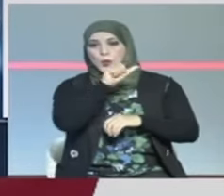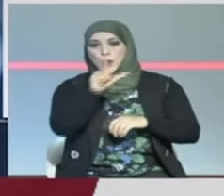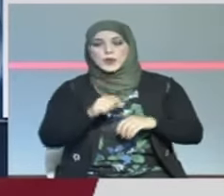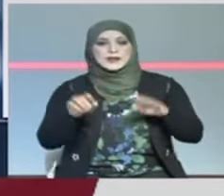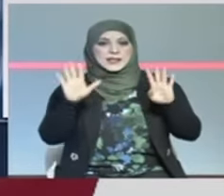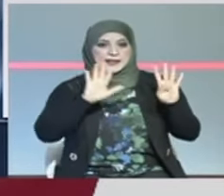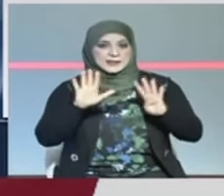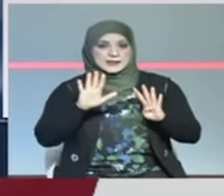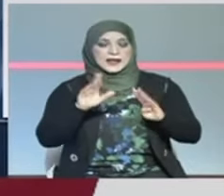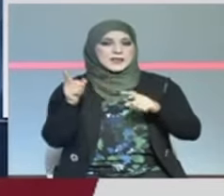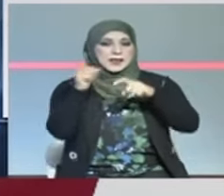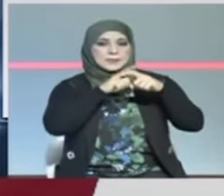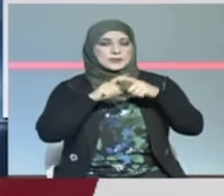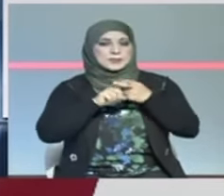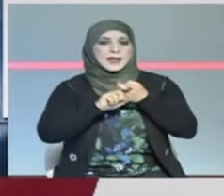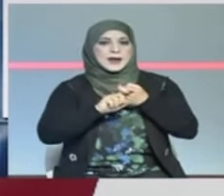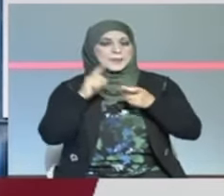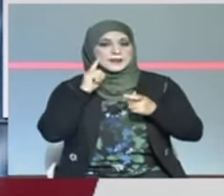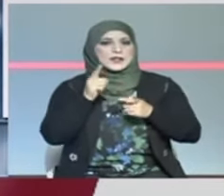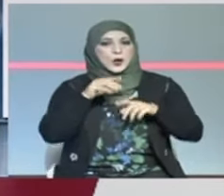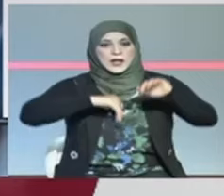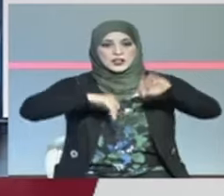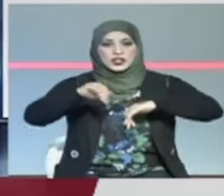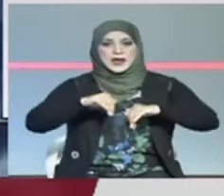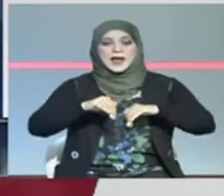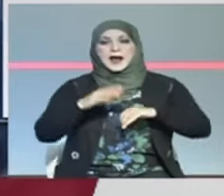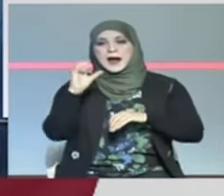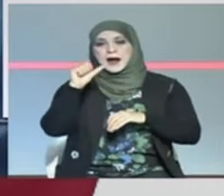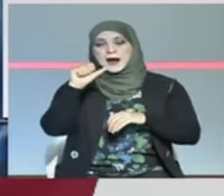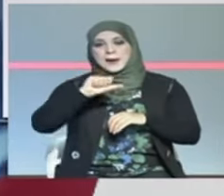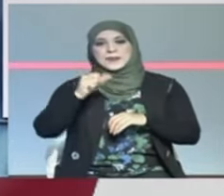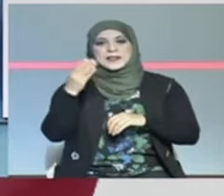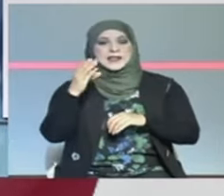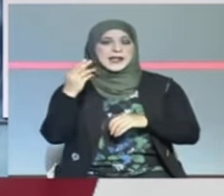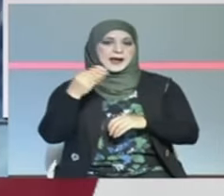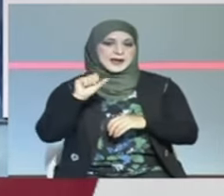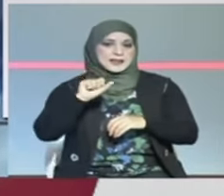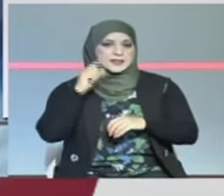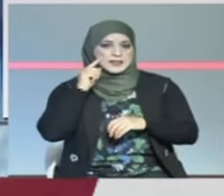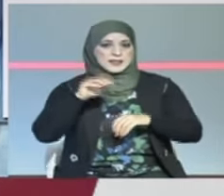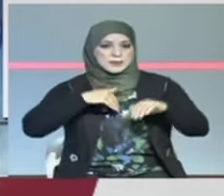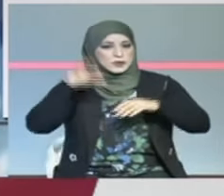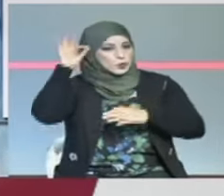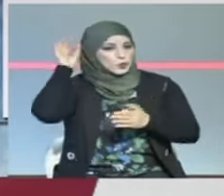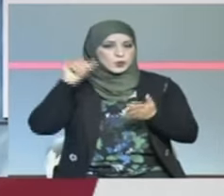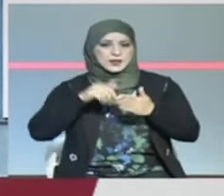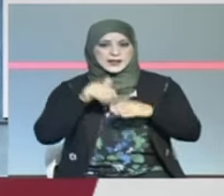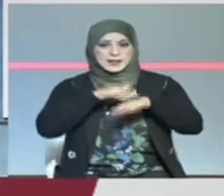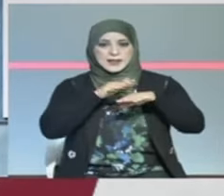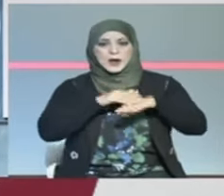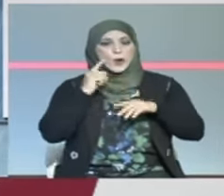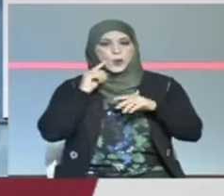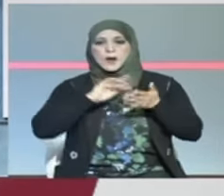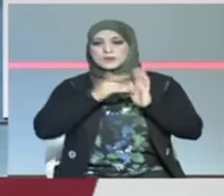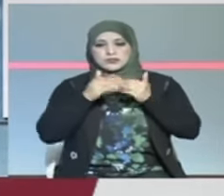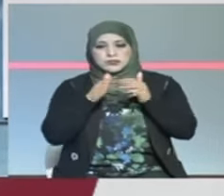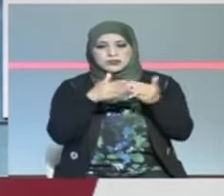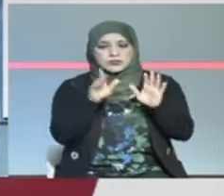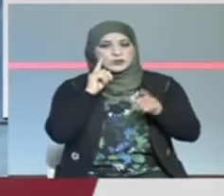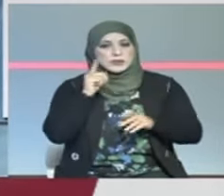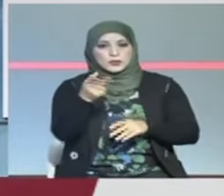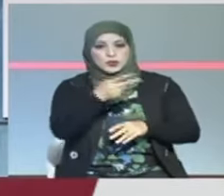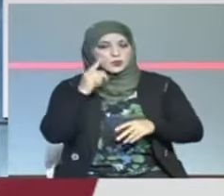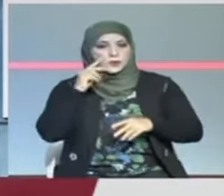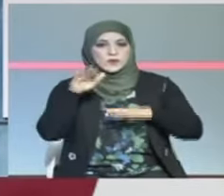الرابط شمال جنوب وشارع عبد العزيز الكامل بولاية تونس وبالتالي دعوة مفتوحة لمستعمل الطريق